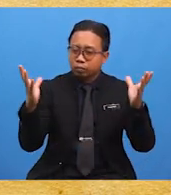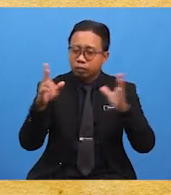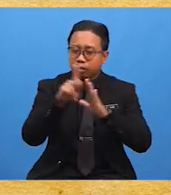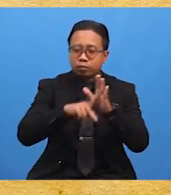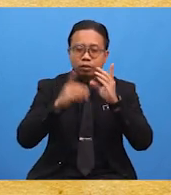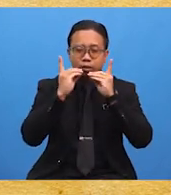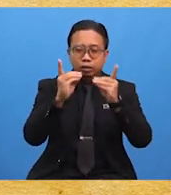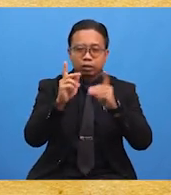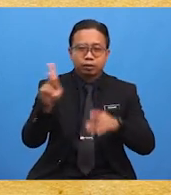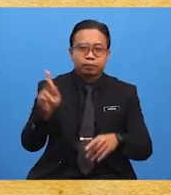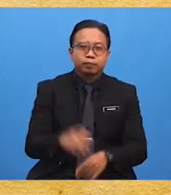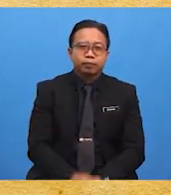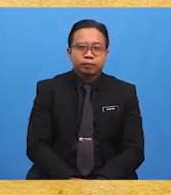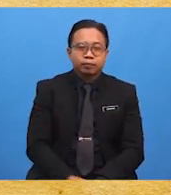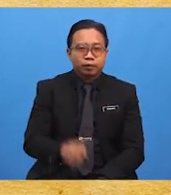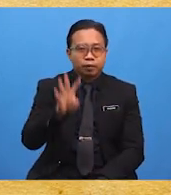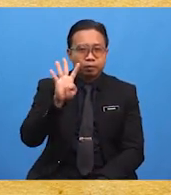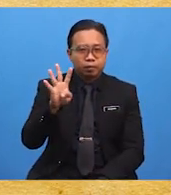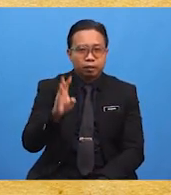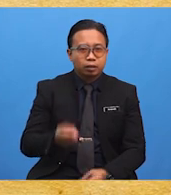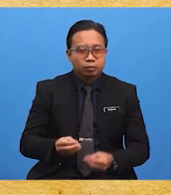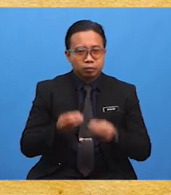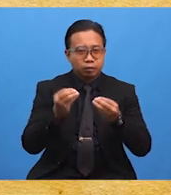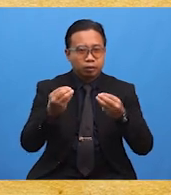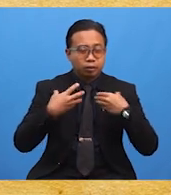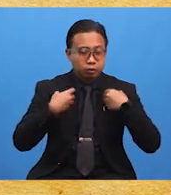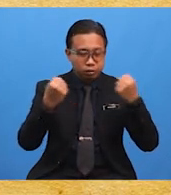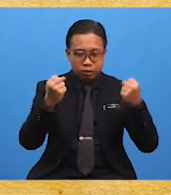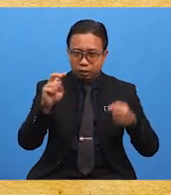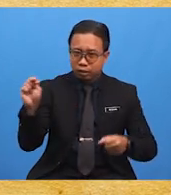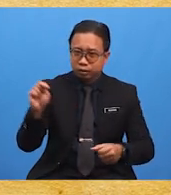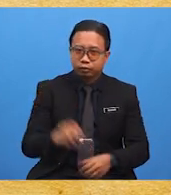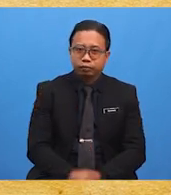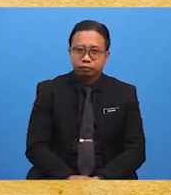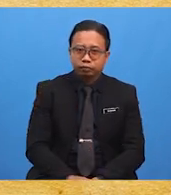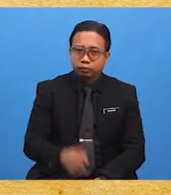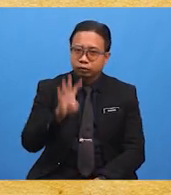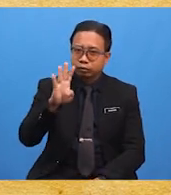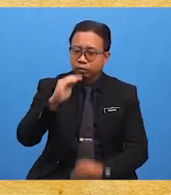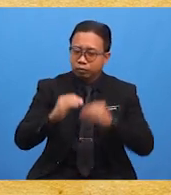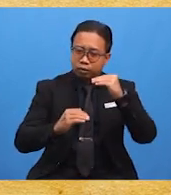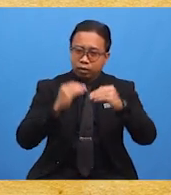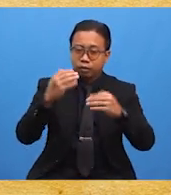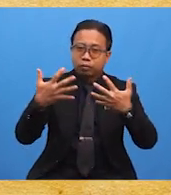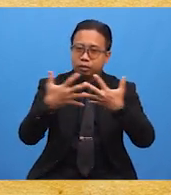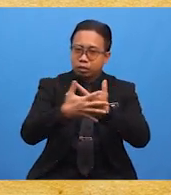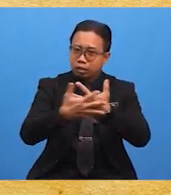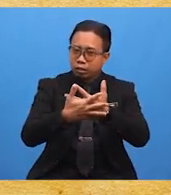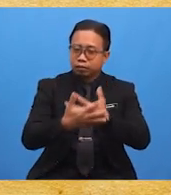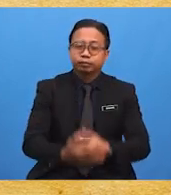Keempat, perkhidmatan kesihatan Dan yang kelima, pembinaan penjara